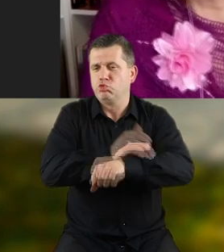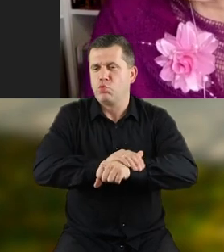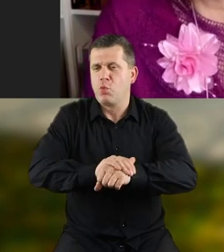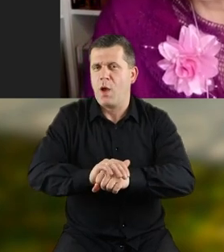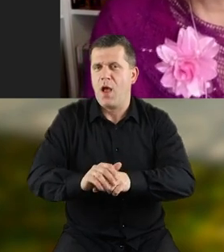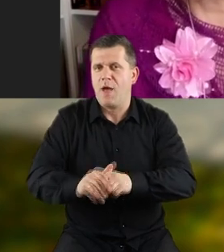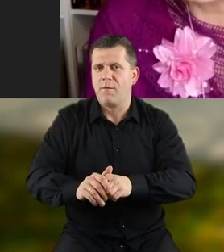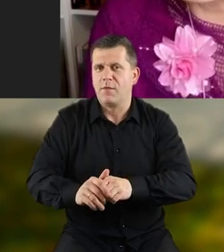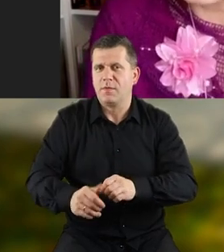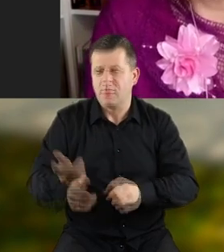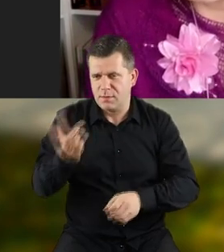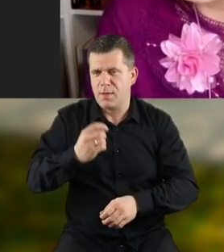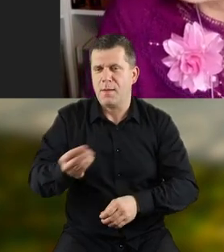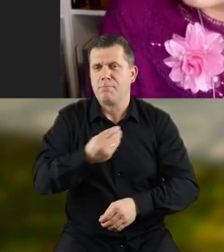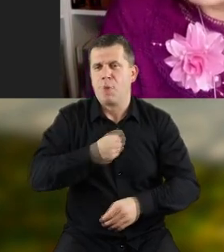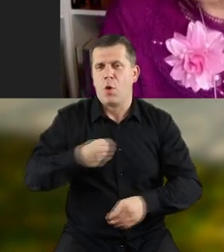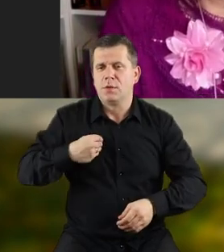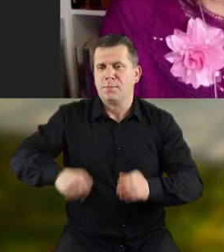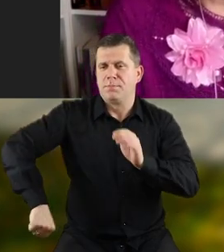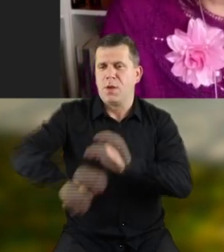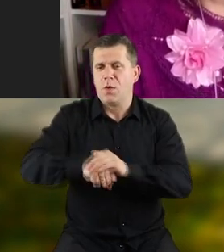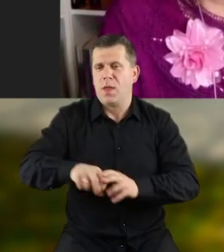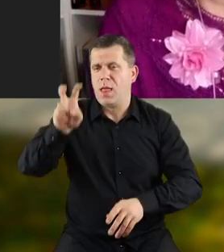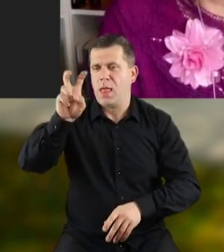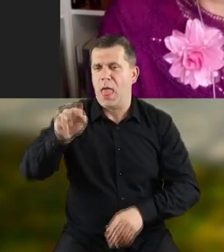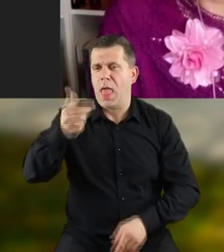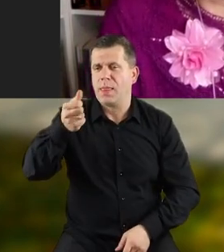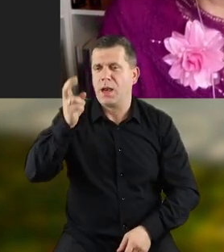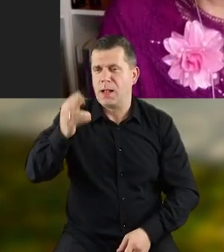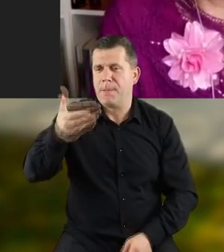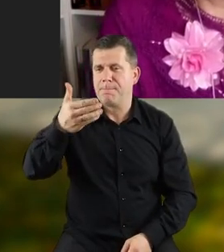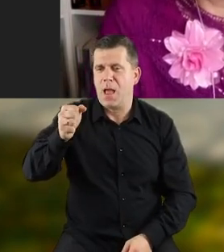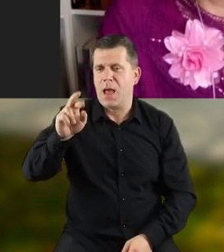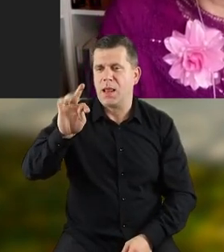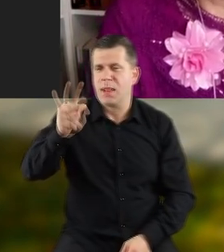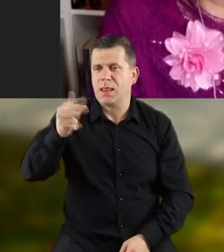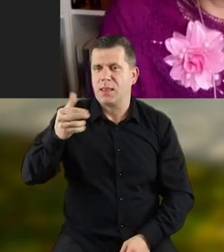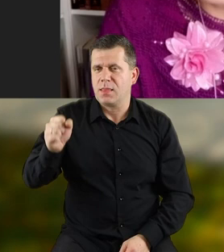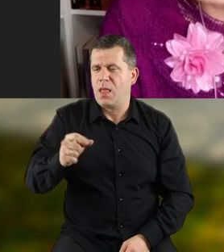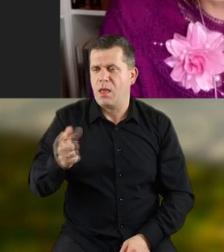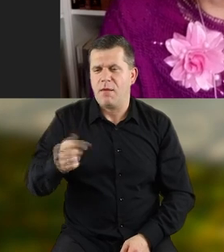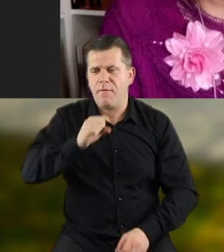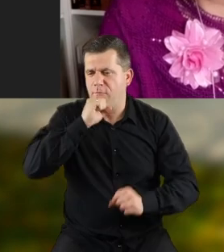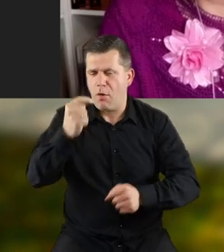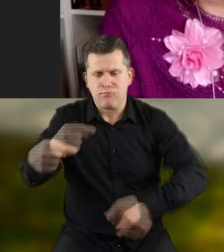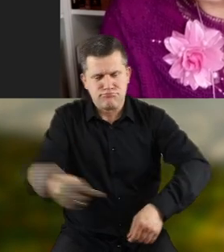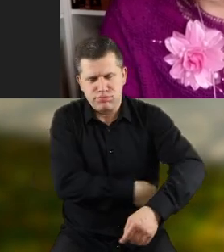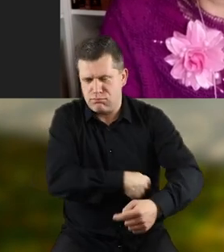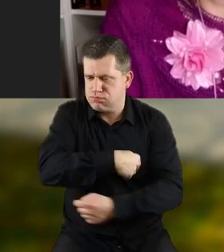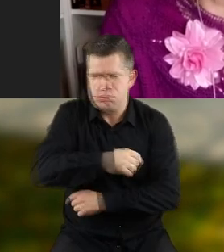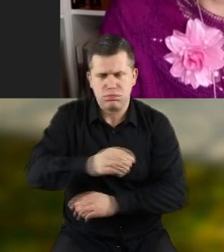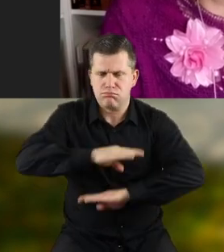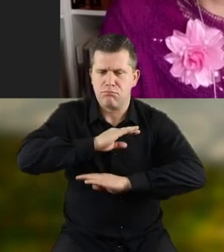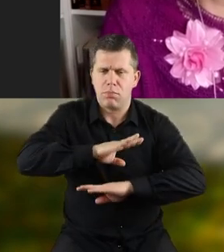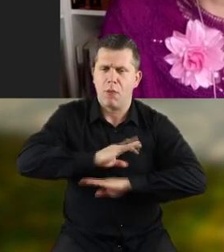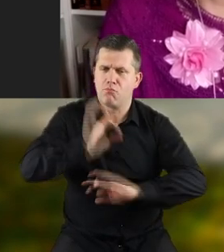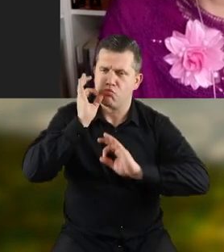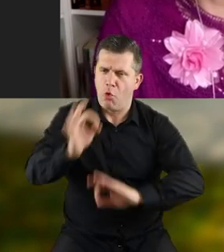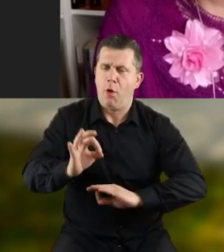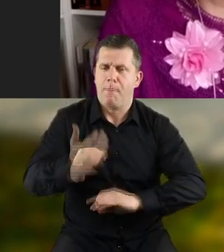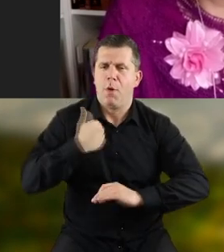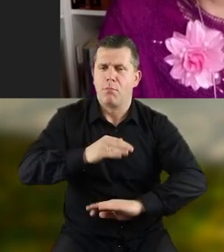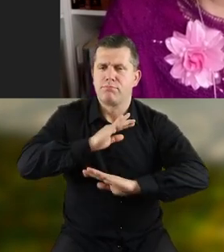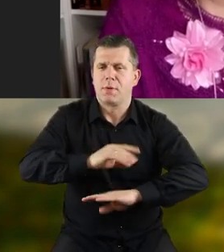sławny piłkarz polski, Henryk Martyna i słuchajcie, nie wpuszczał żadnego gola i tak